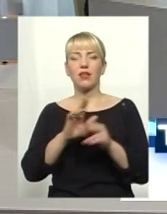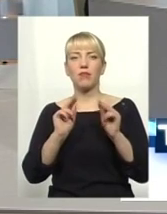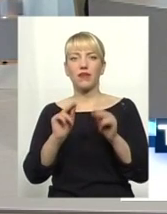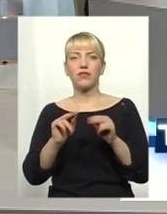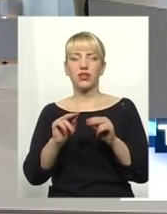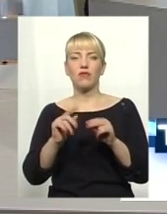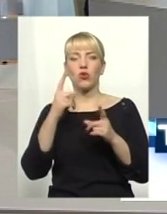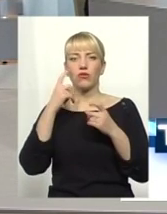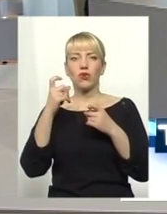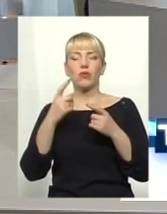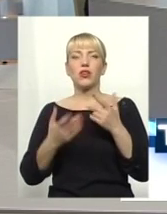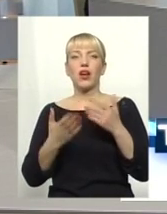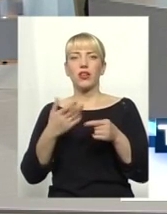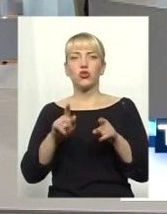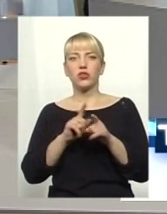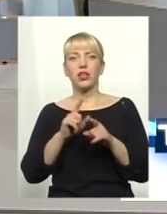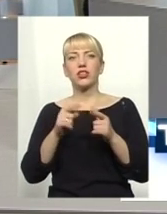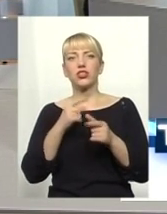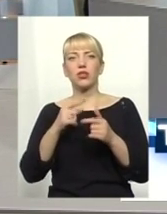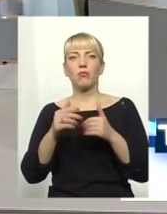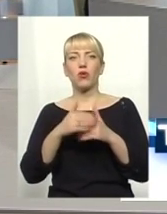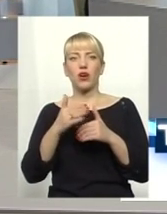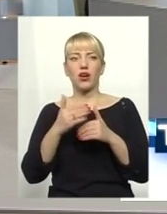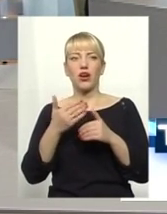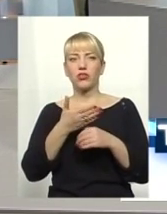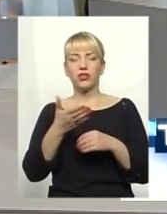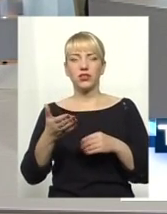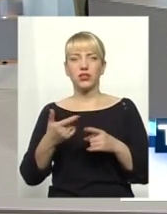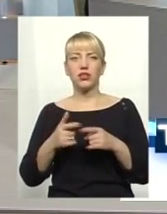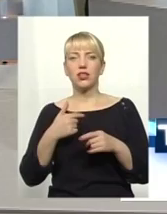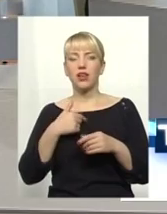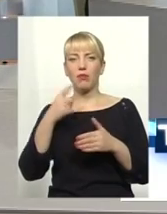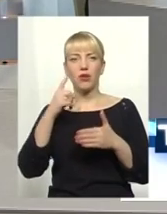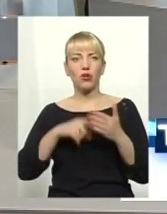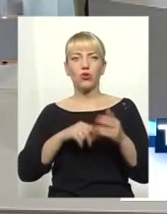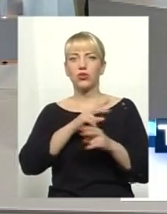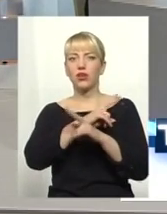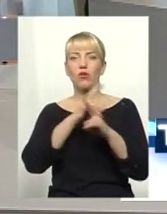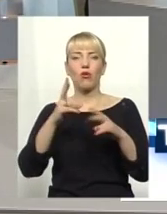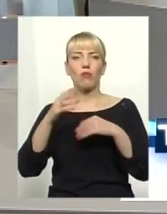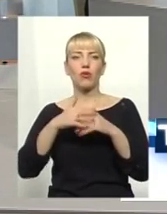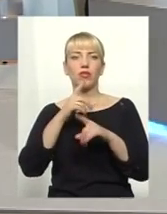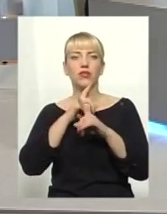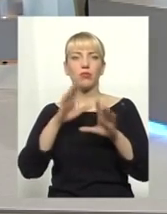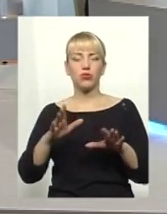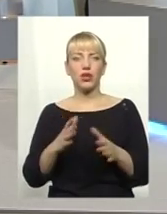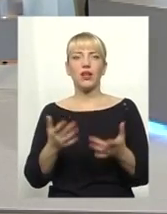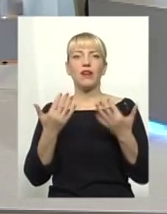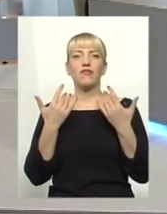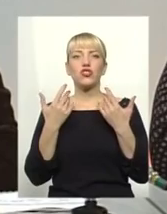так, покарають когось? Я переконаний, що не покарають нікого. Тобто, в черговий раз